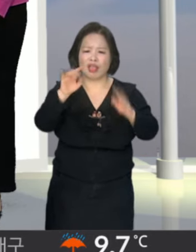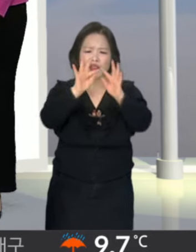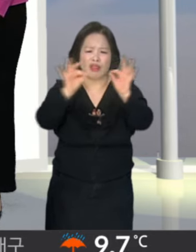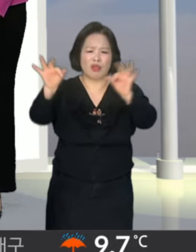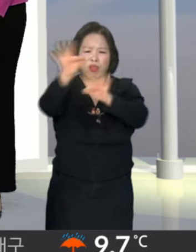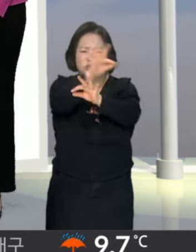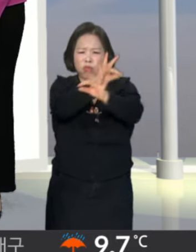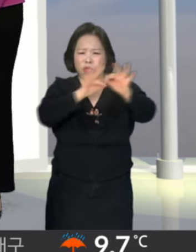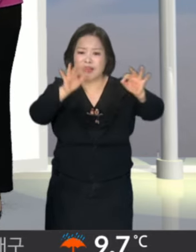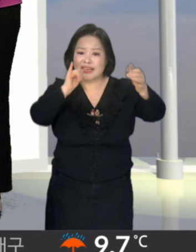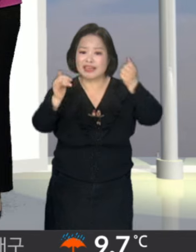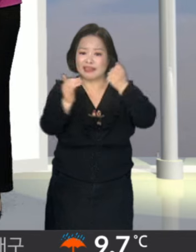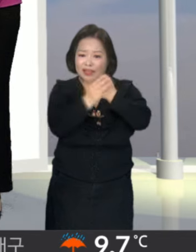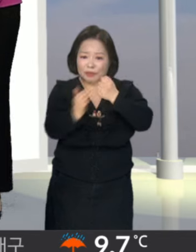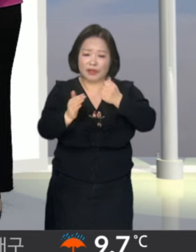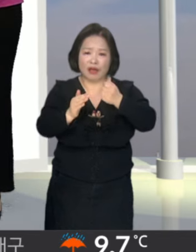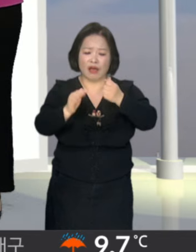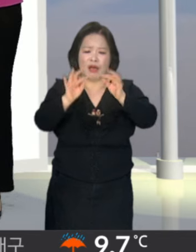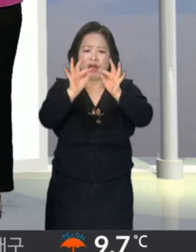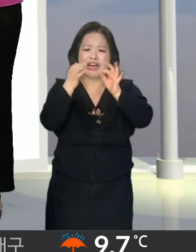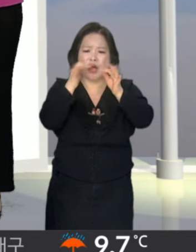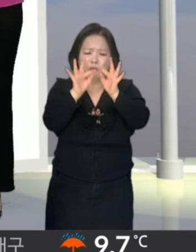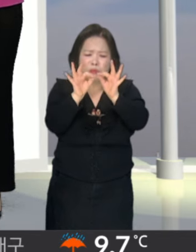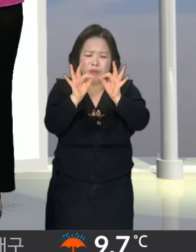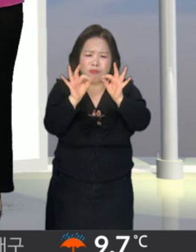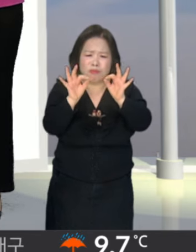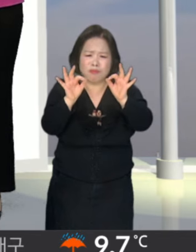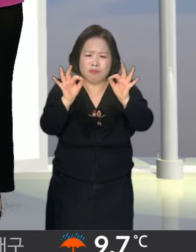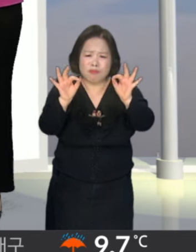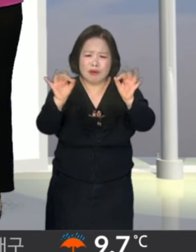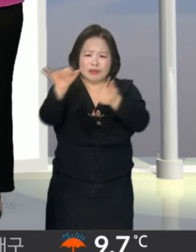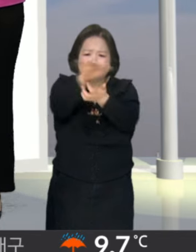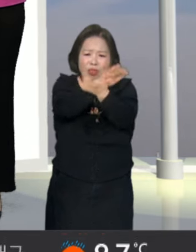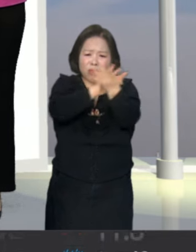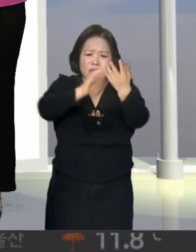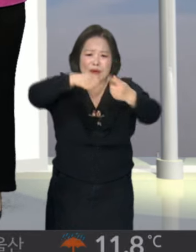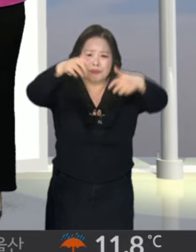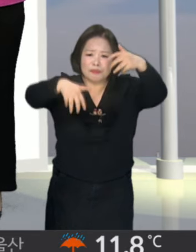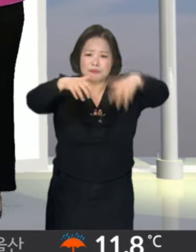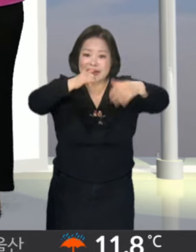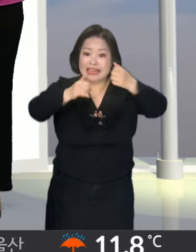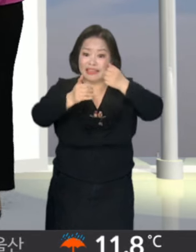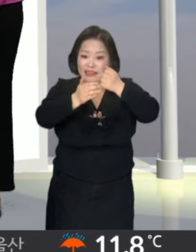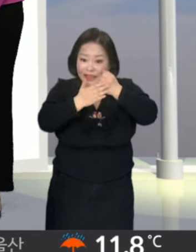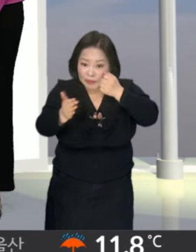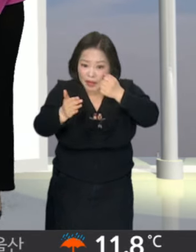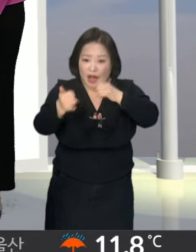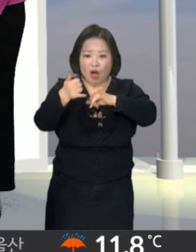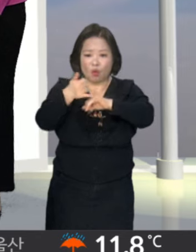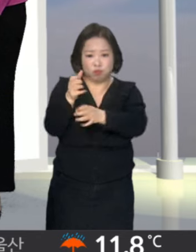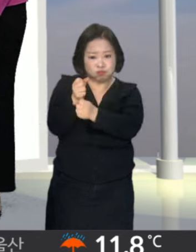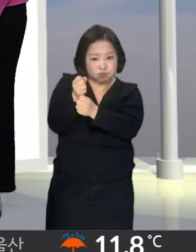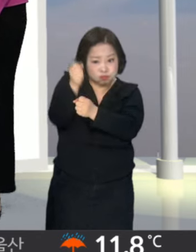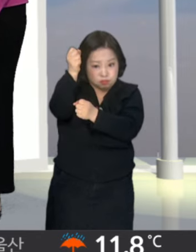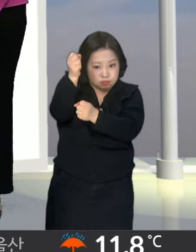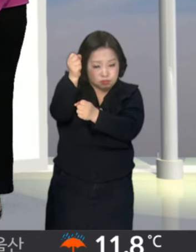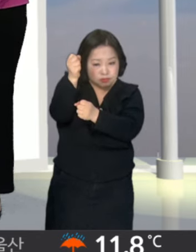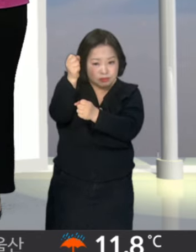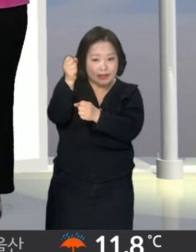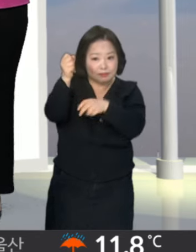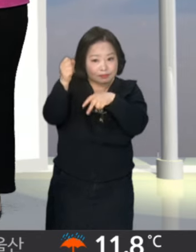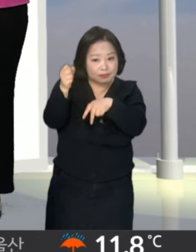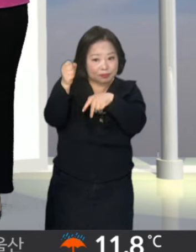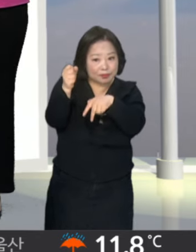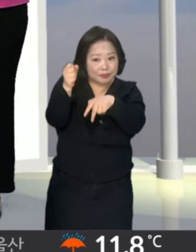영향이 더해지면서 모래 먼지가 섞인 흙비가 되어 내릴 수가 있기 때문에 반드시 우산을 사용해서 비를